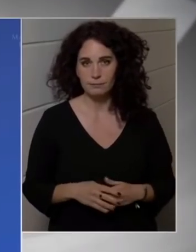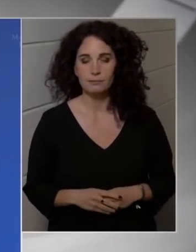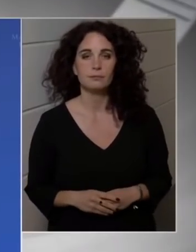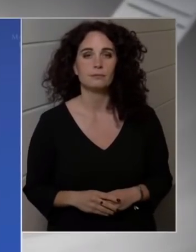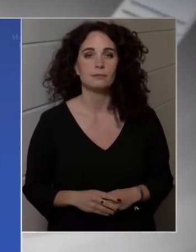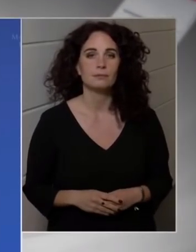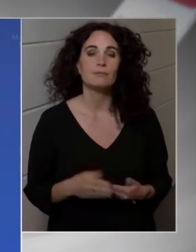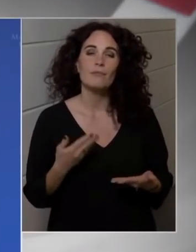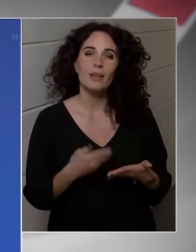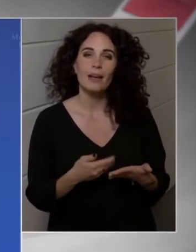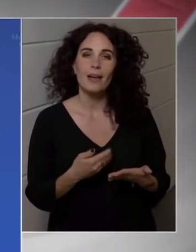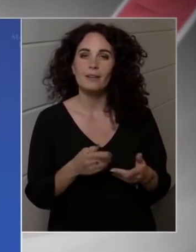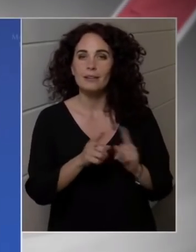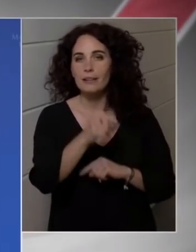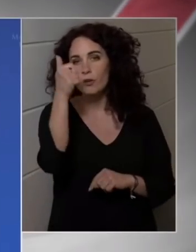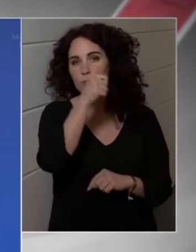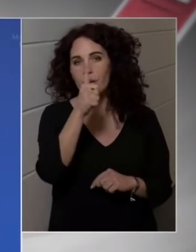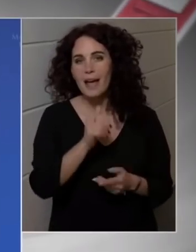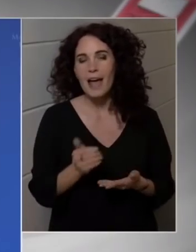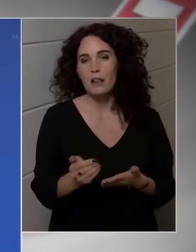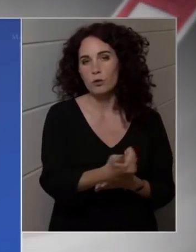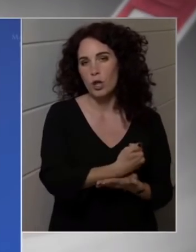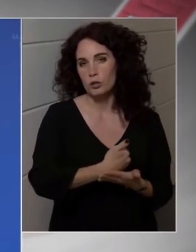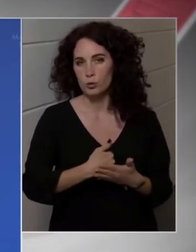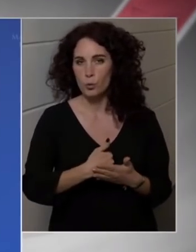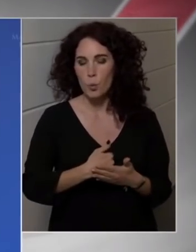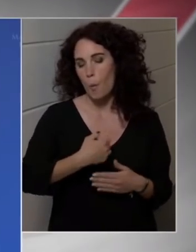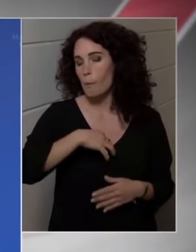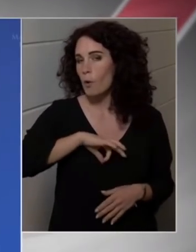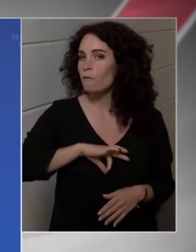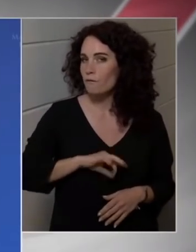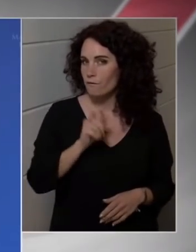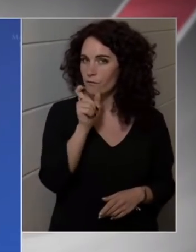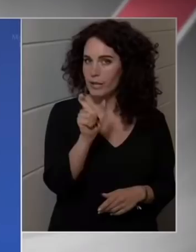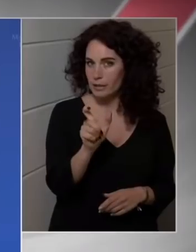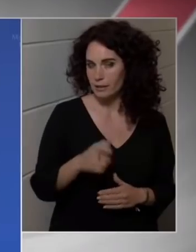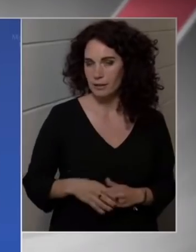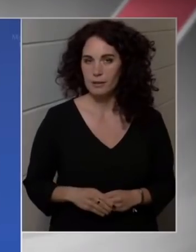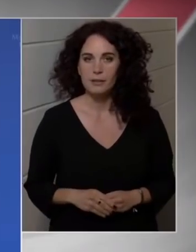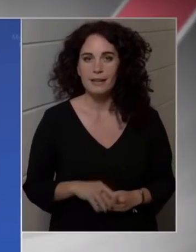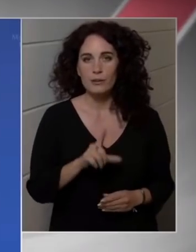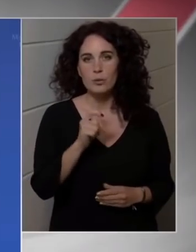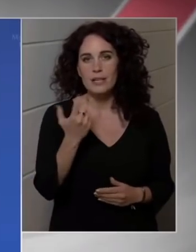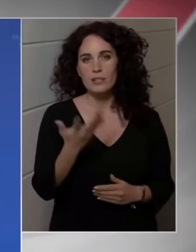kibővítése pedig 50 milliárd forint, úgyhogy összesen ez 300 milliárd forintot jelent.